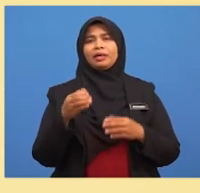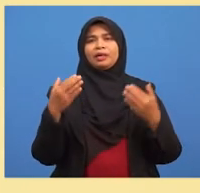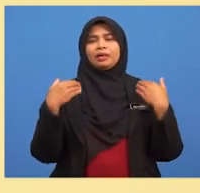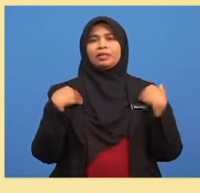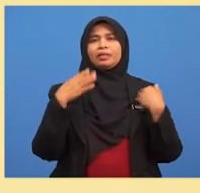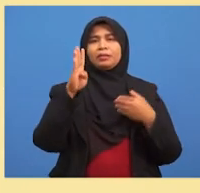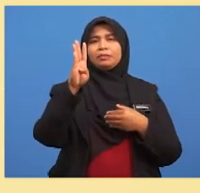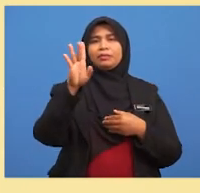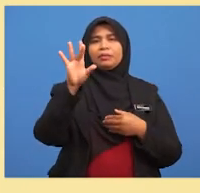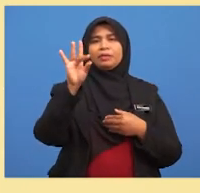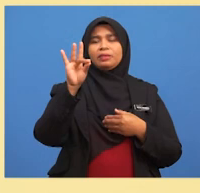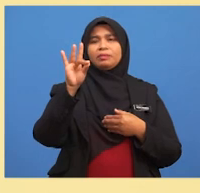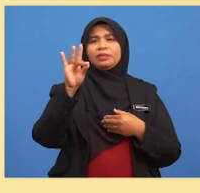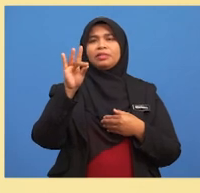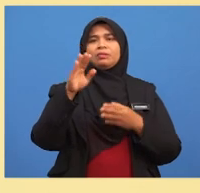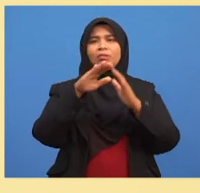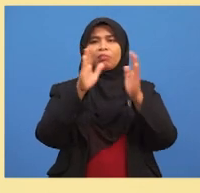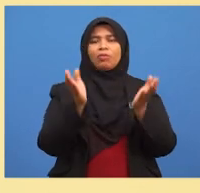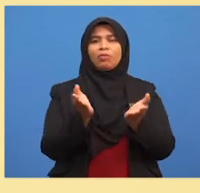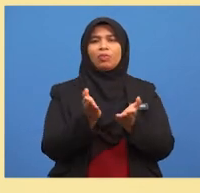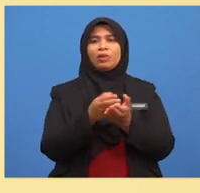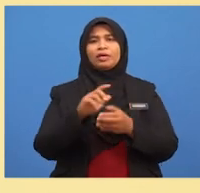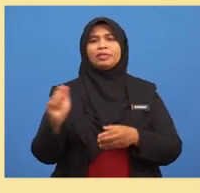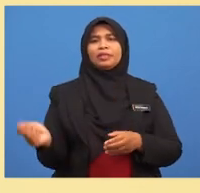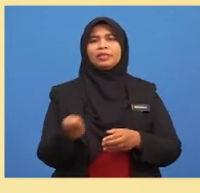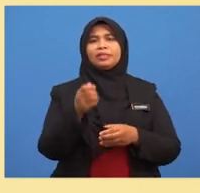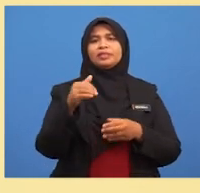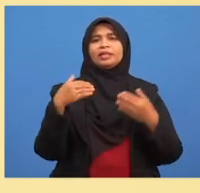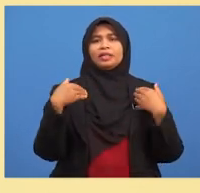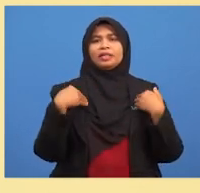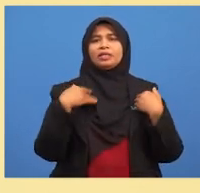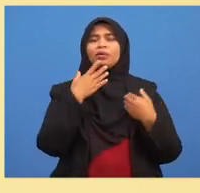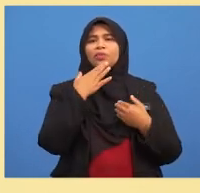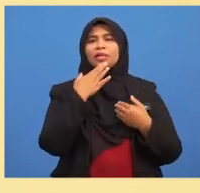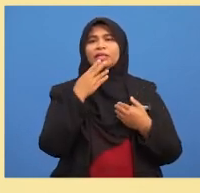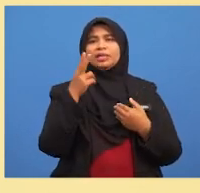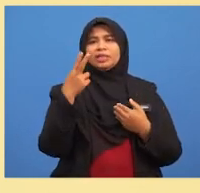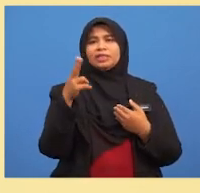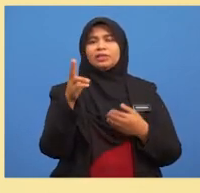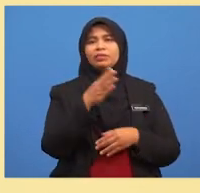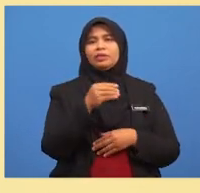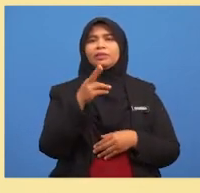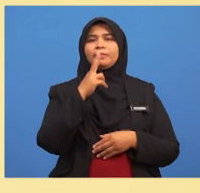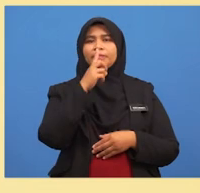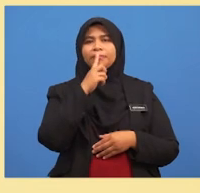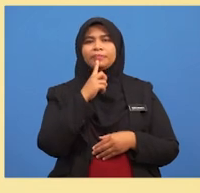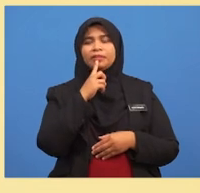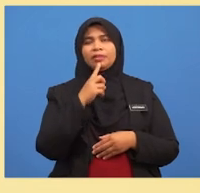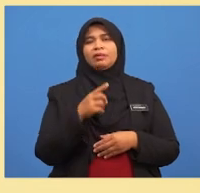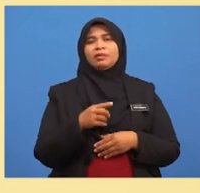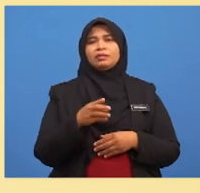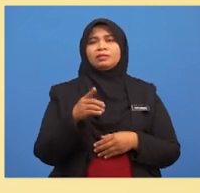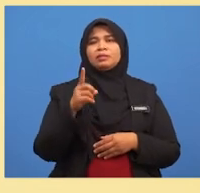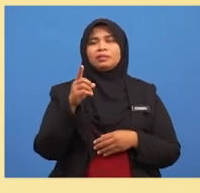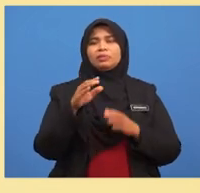biji bola tenis yang terdiri daripada warna hijau dan warna merah Sebijik bola